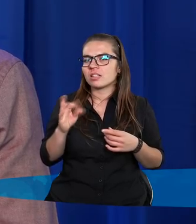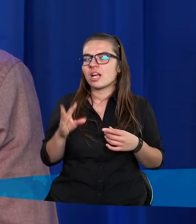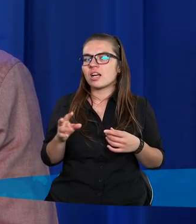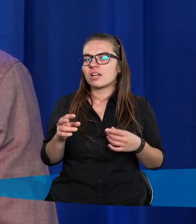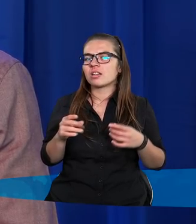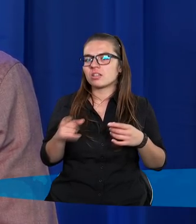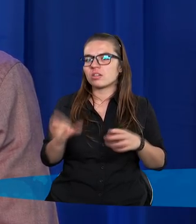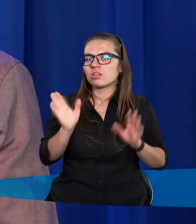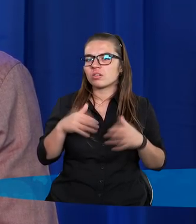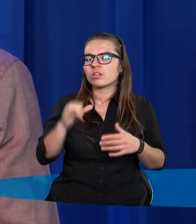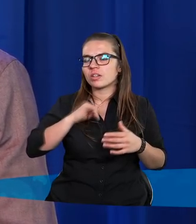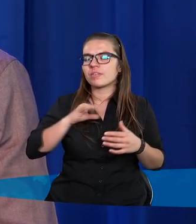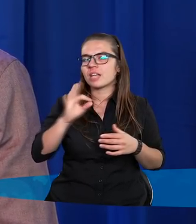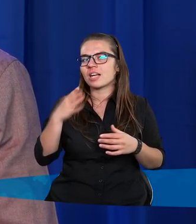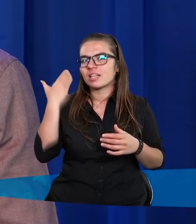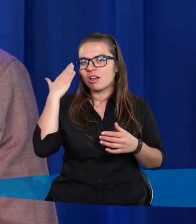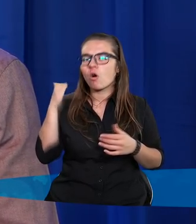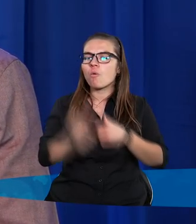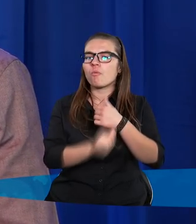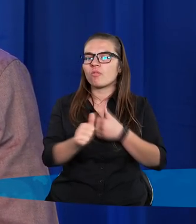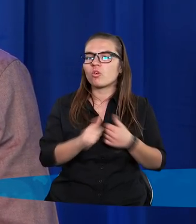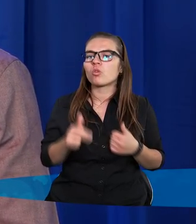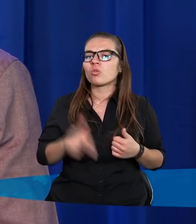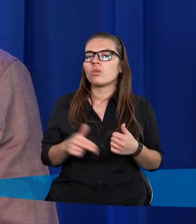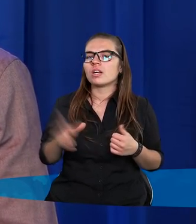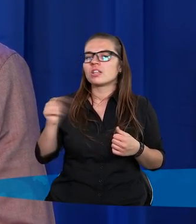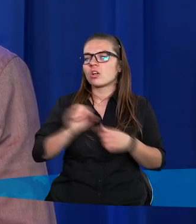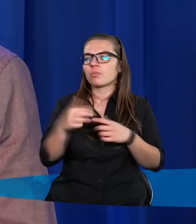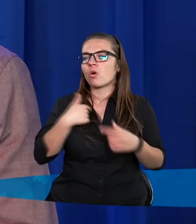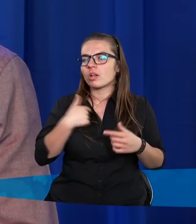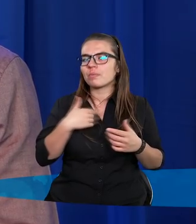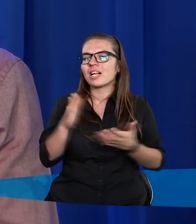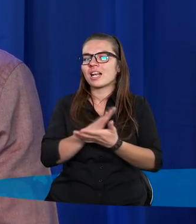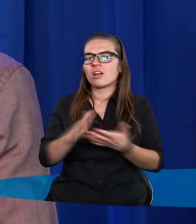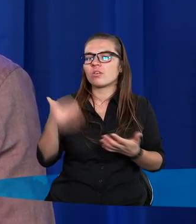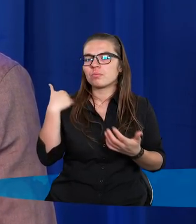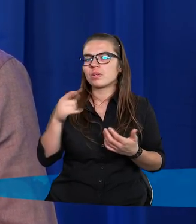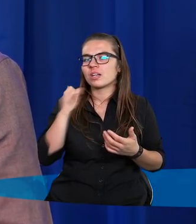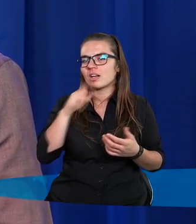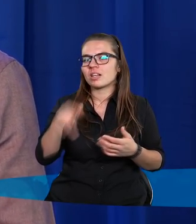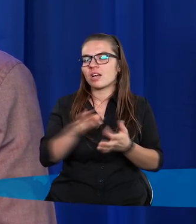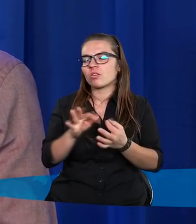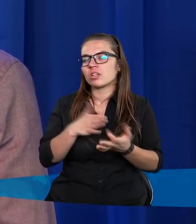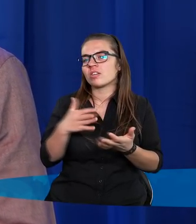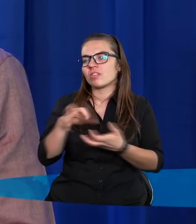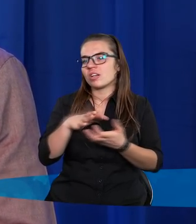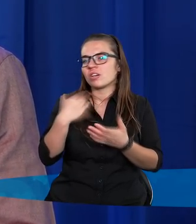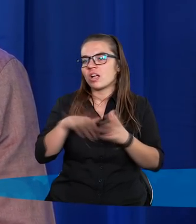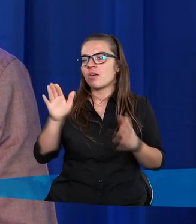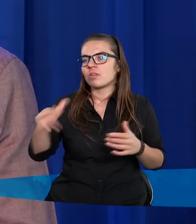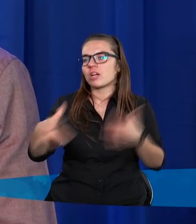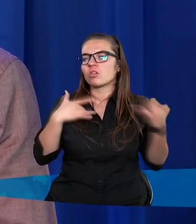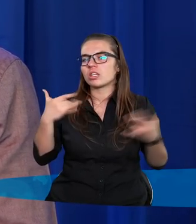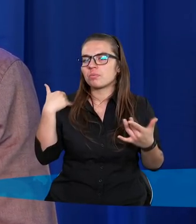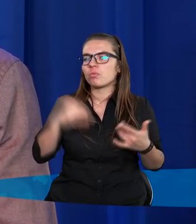I pozwala z jakiegoś sobie znanego powodu, bo gdyby to ode mnie zależało, to ja bym faktycznie już zakończył historię tego świata, bo bym powiedział, tego